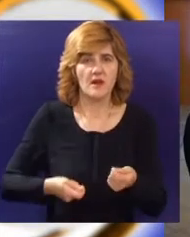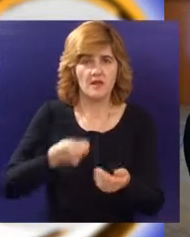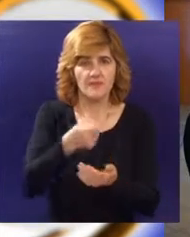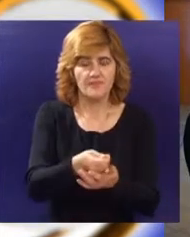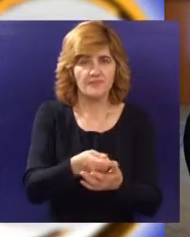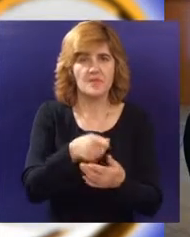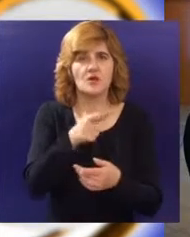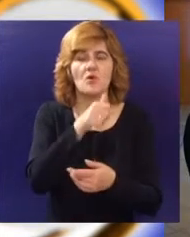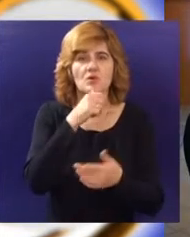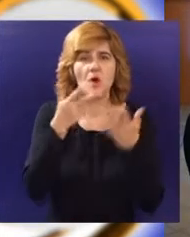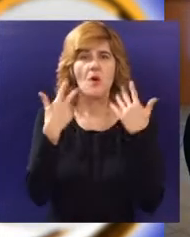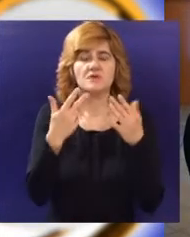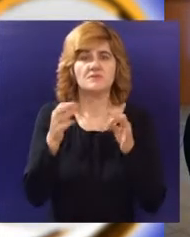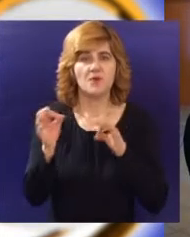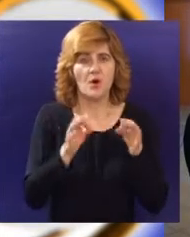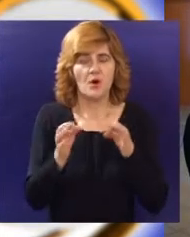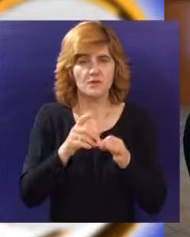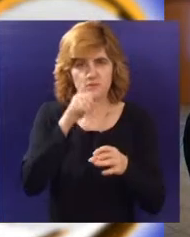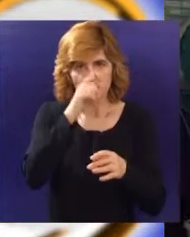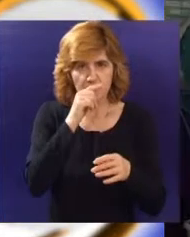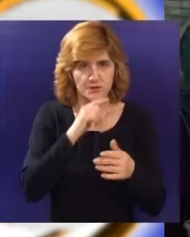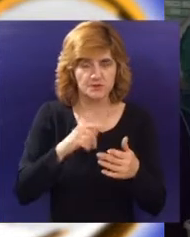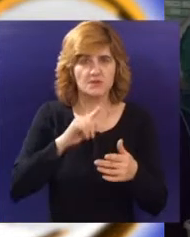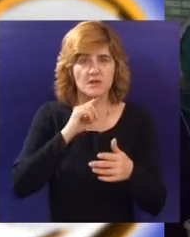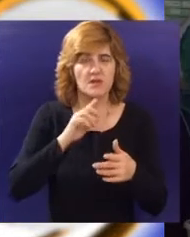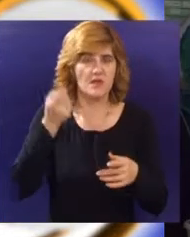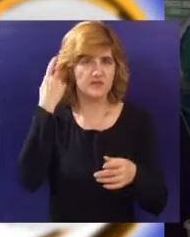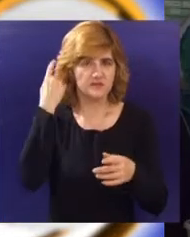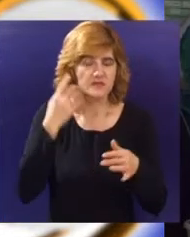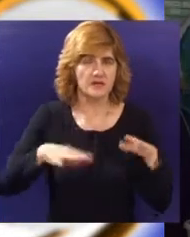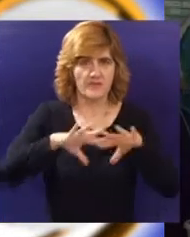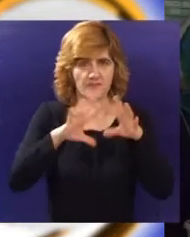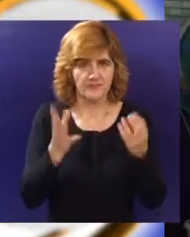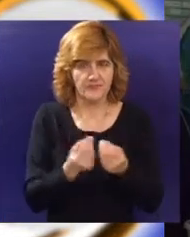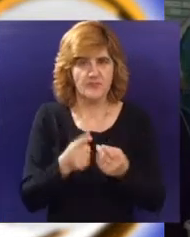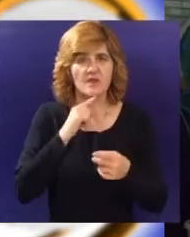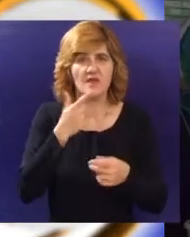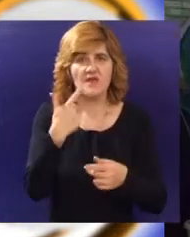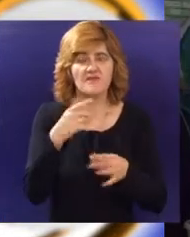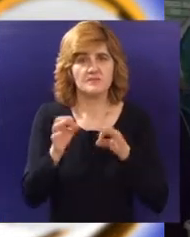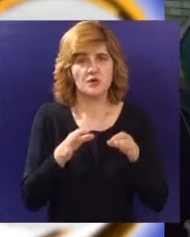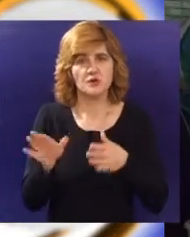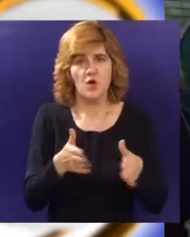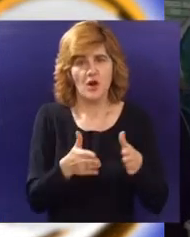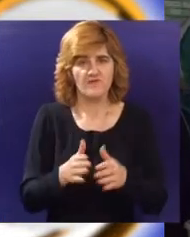kojih je 80% bezbeđeno iz republičkog i pokrajinskog budžeta dok su 20% činila sredstva Kolevke.